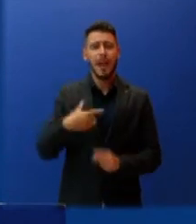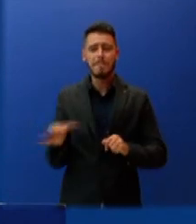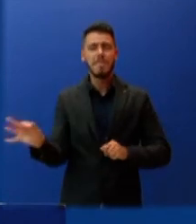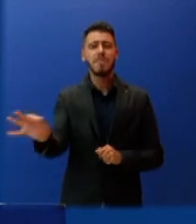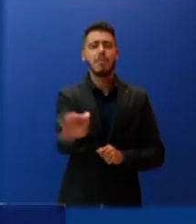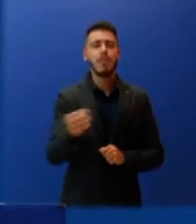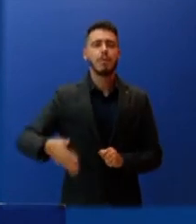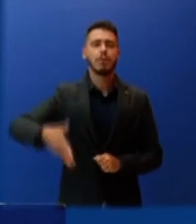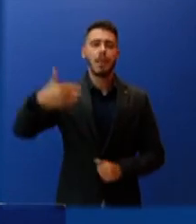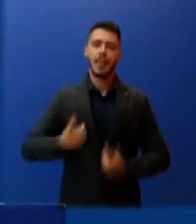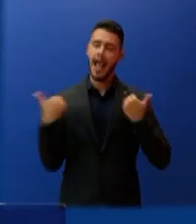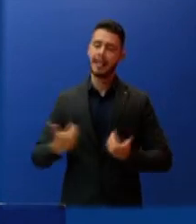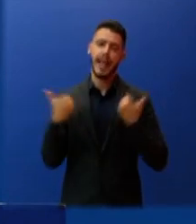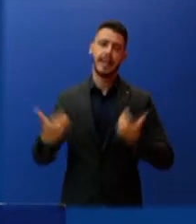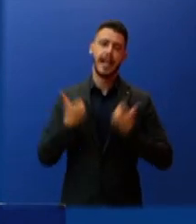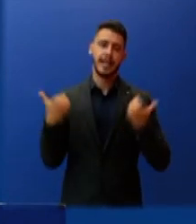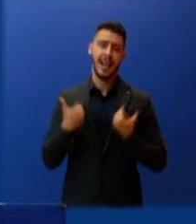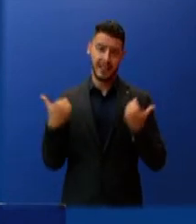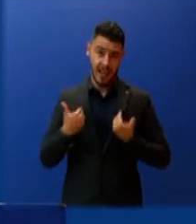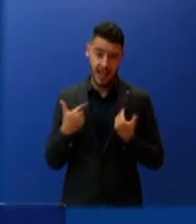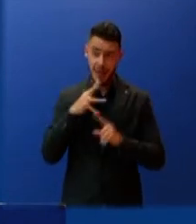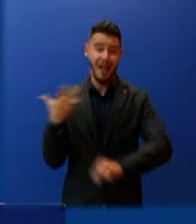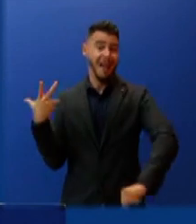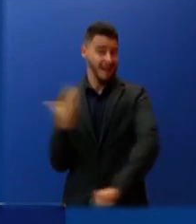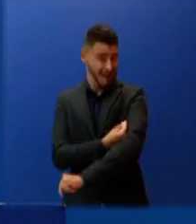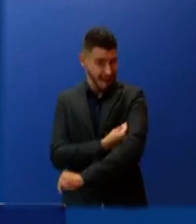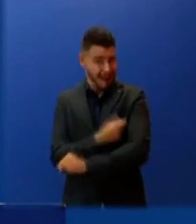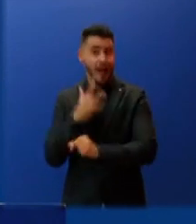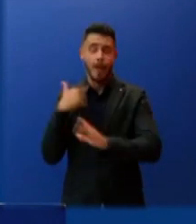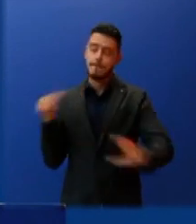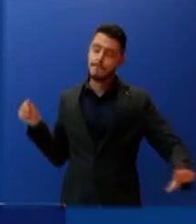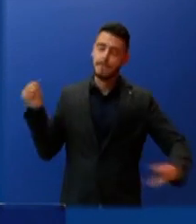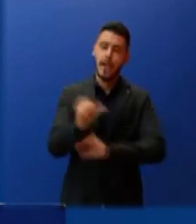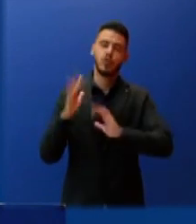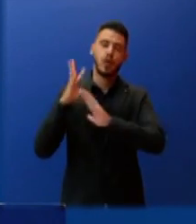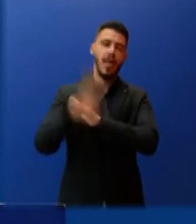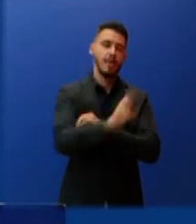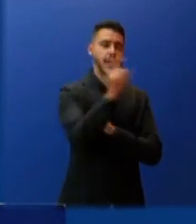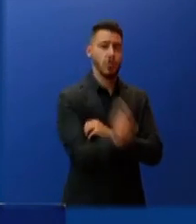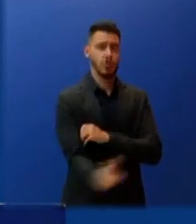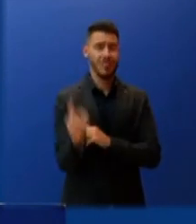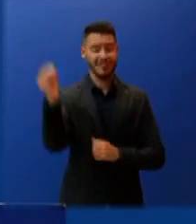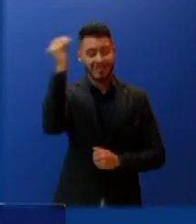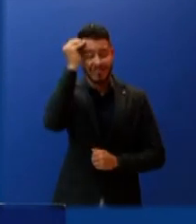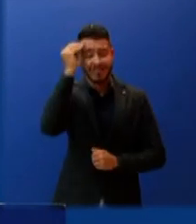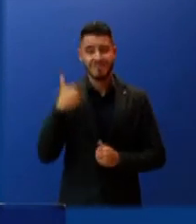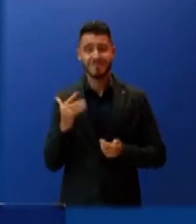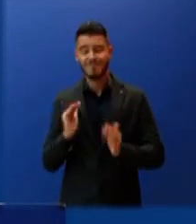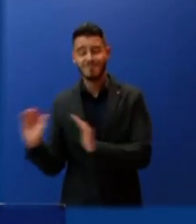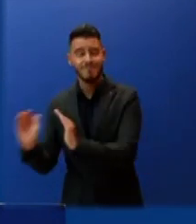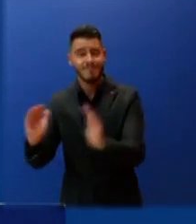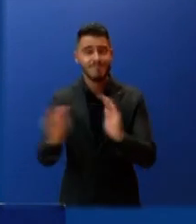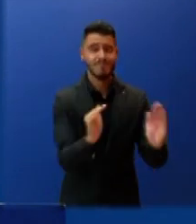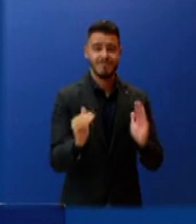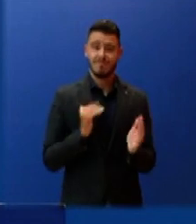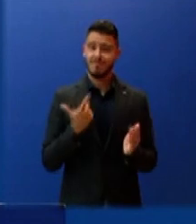επιταχυντές της επιστροφής μας στην κανονικότητα. Είναι η ώρα που η ευαισθησία στους γονιούς, στην παρέα, στη δουλειά μας, ακόμη και στην πορεία